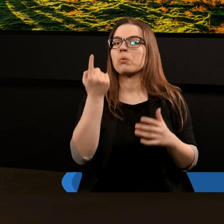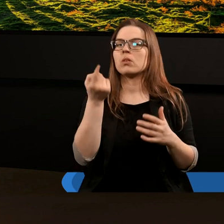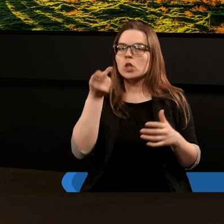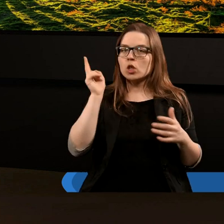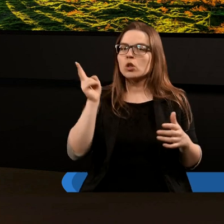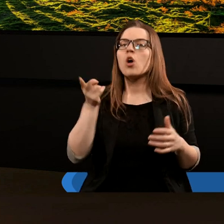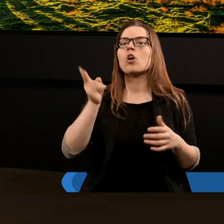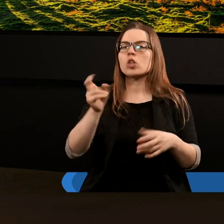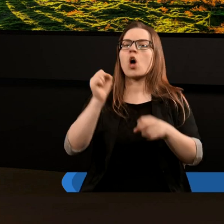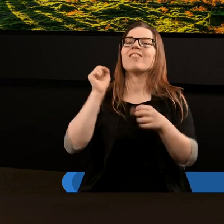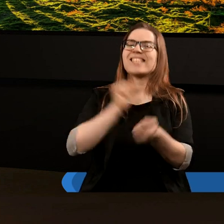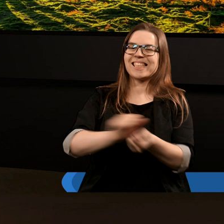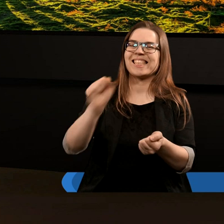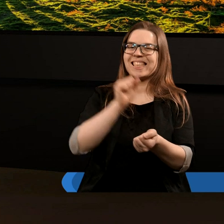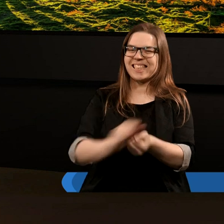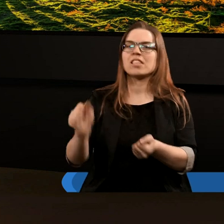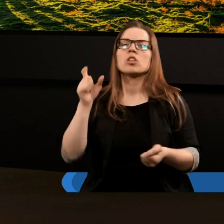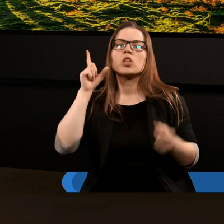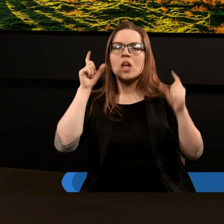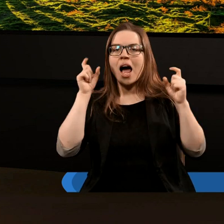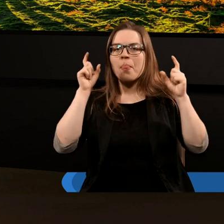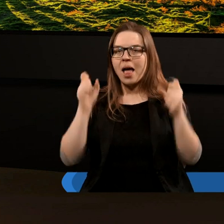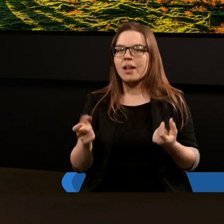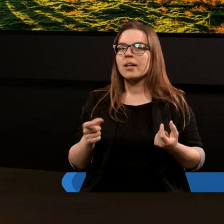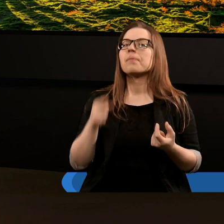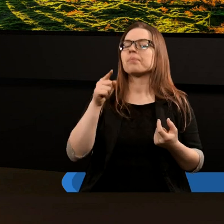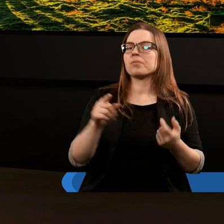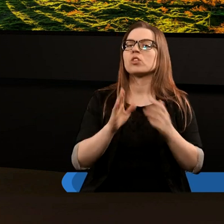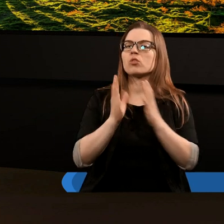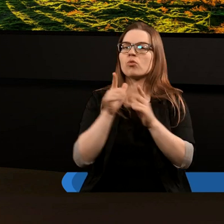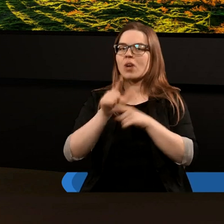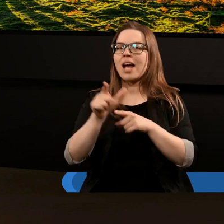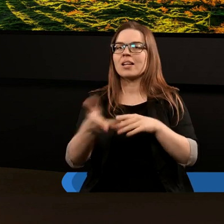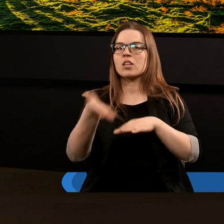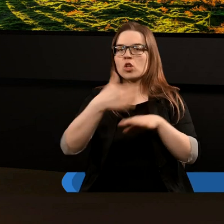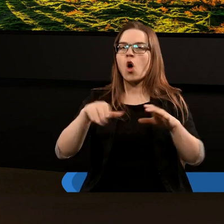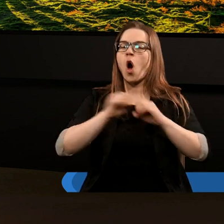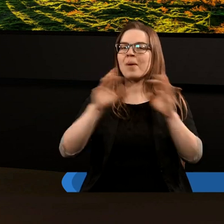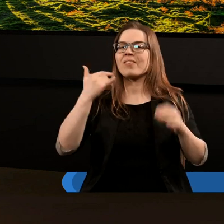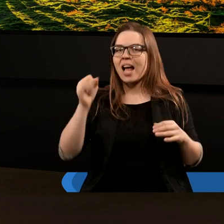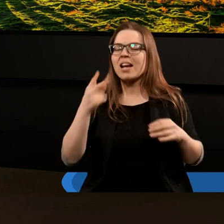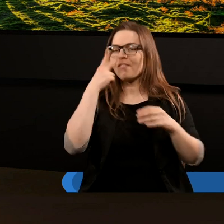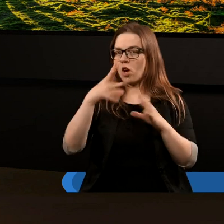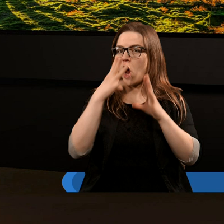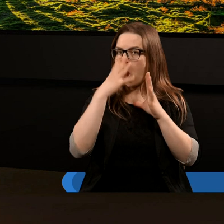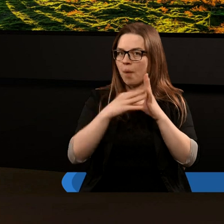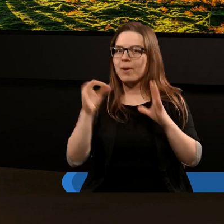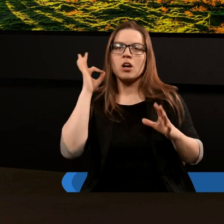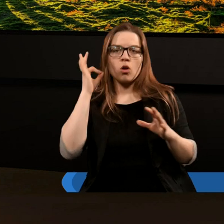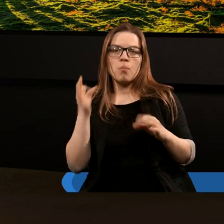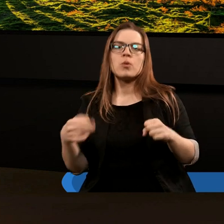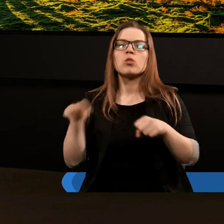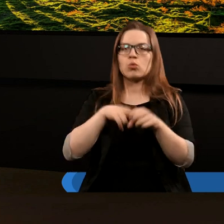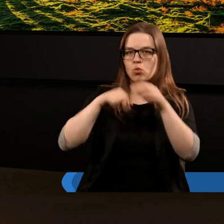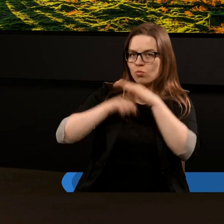kto ostatecznie unicestwi szatana. Więc gdy czytamy dwunasty rozdział Księgi Objawienia, widzimy ten obraz, widzimy obraz kobiety, która ma